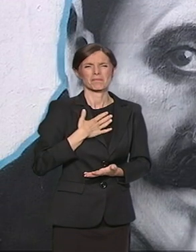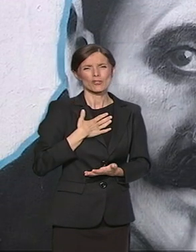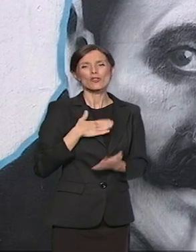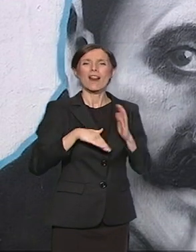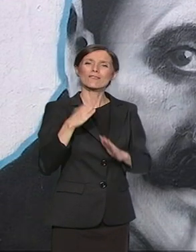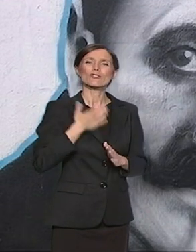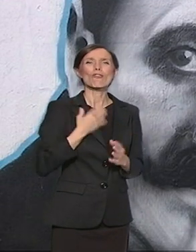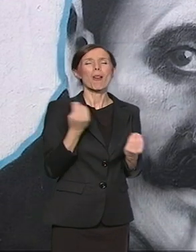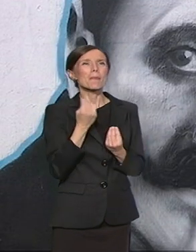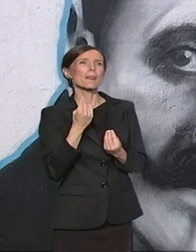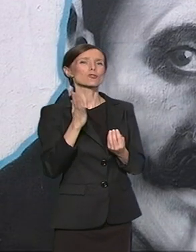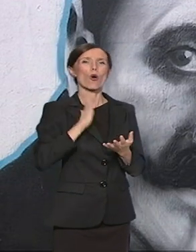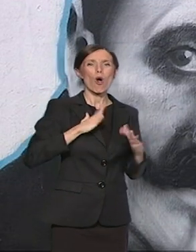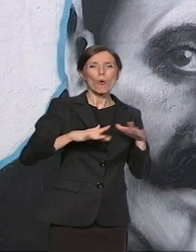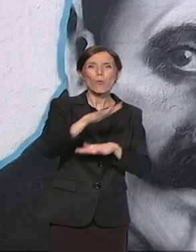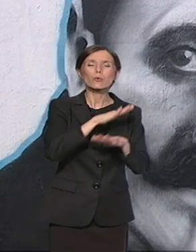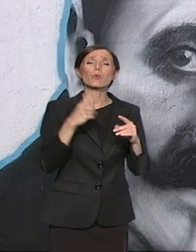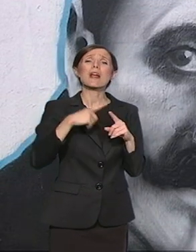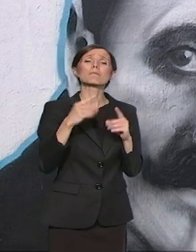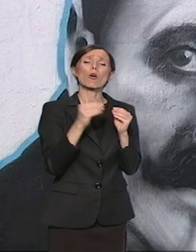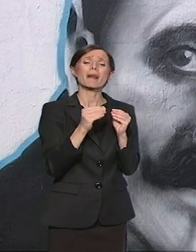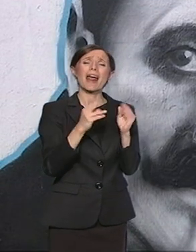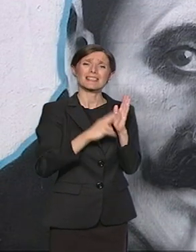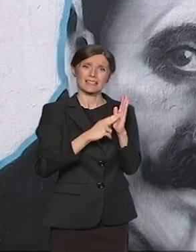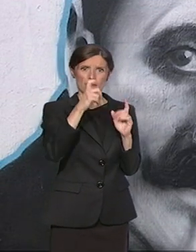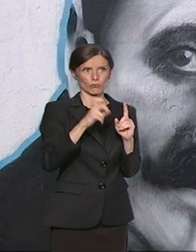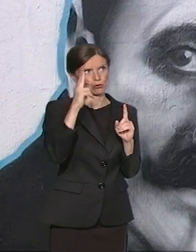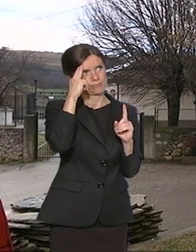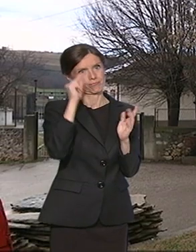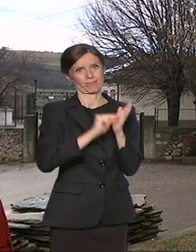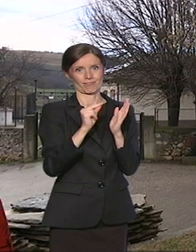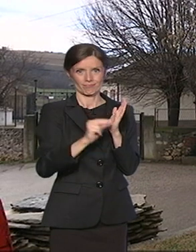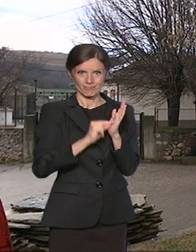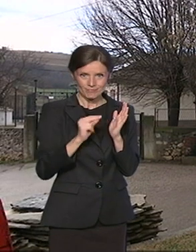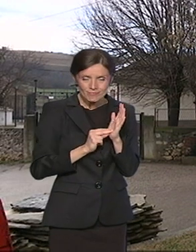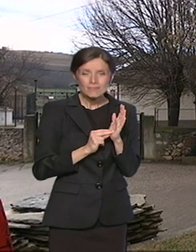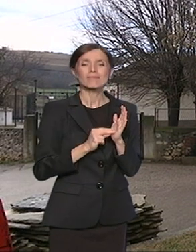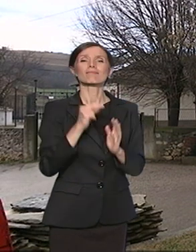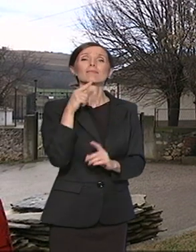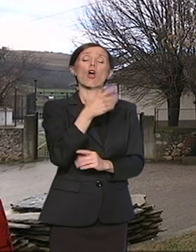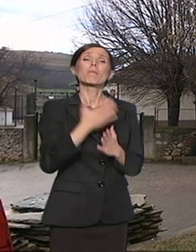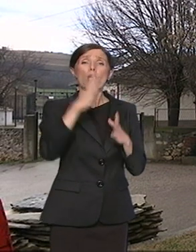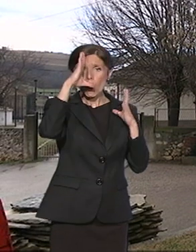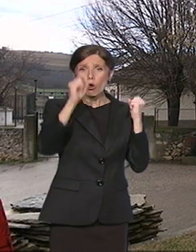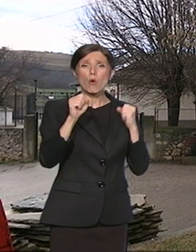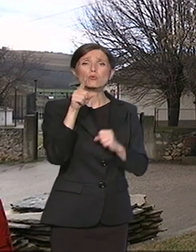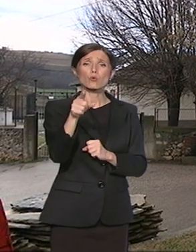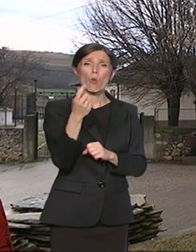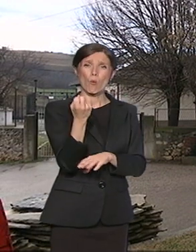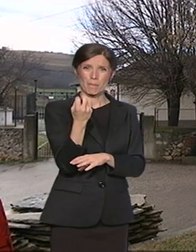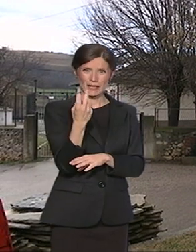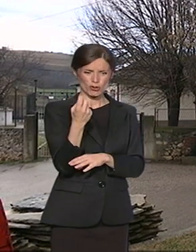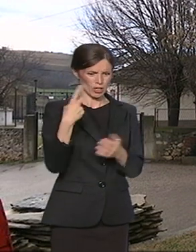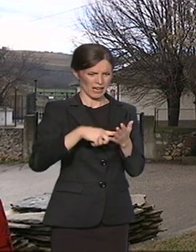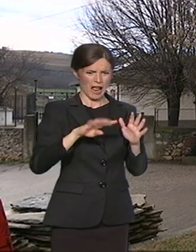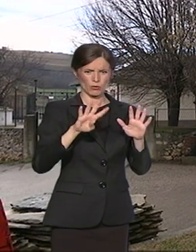Branislav Nušić koji je posjetio veliko hoću, to je velika stvar za naše selo, znači on je tada bio konzul u Prištini, posjetio veliko